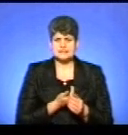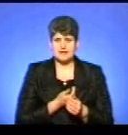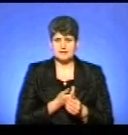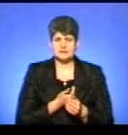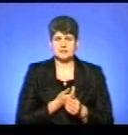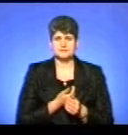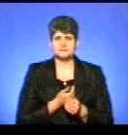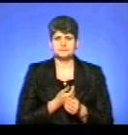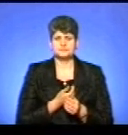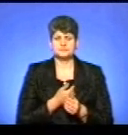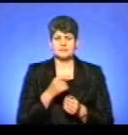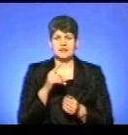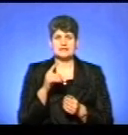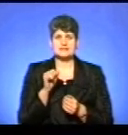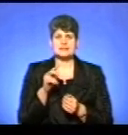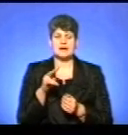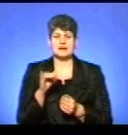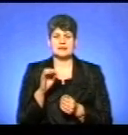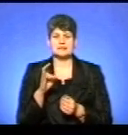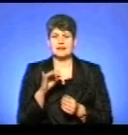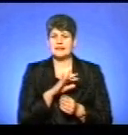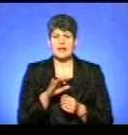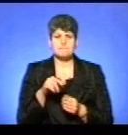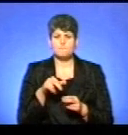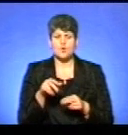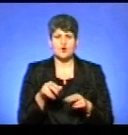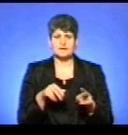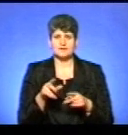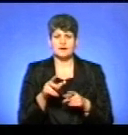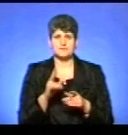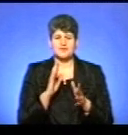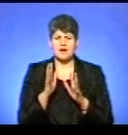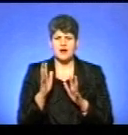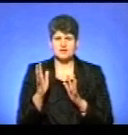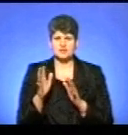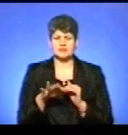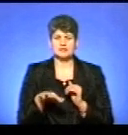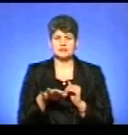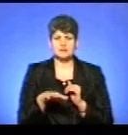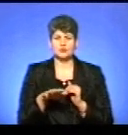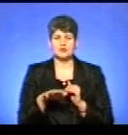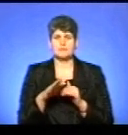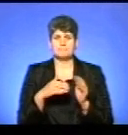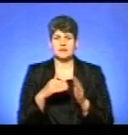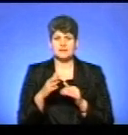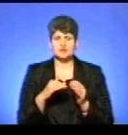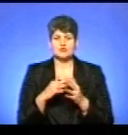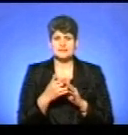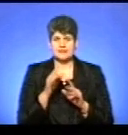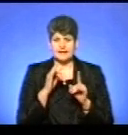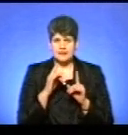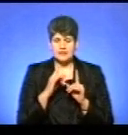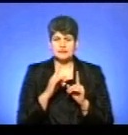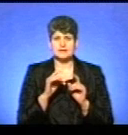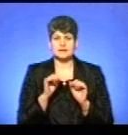заліснених і непрохідних хащах, які зараз на території практично сільських рад на